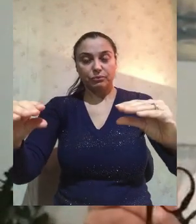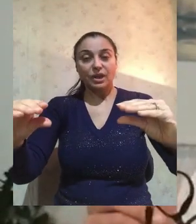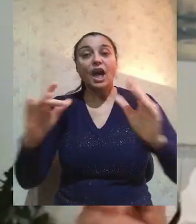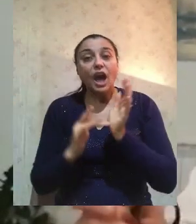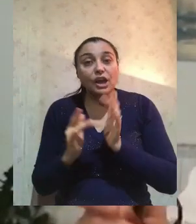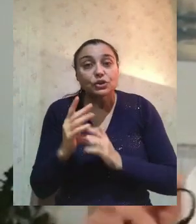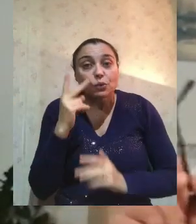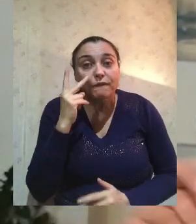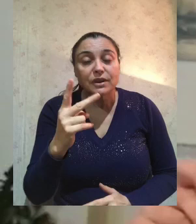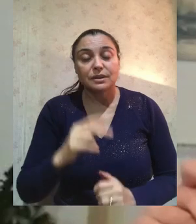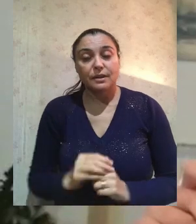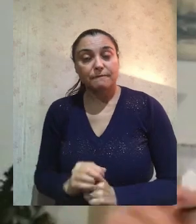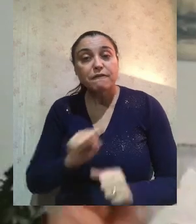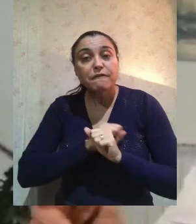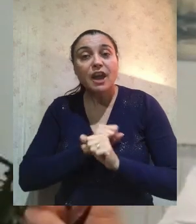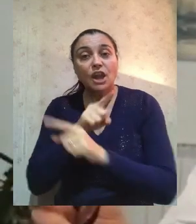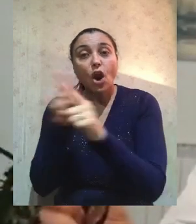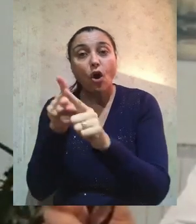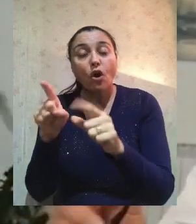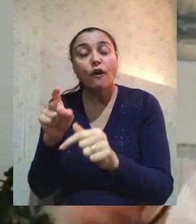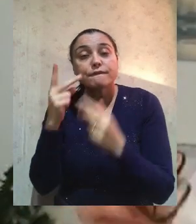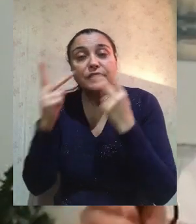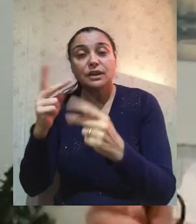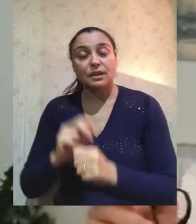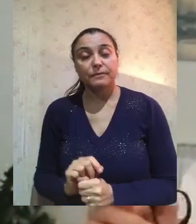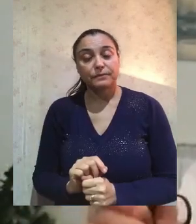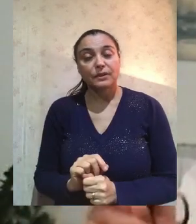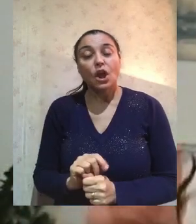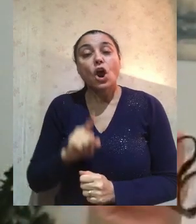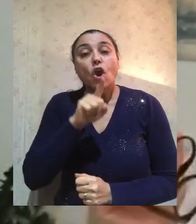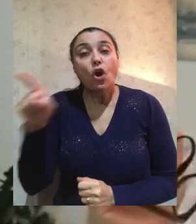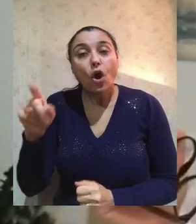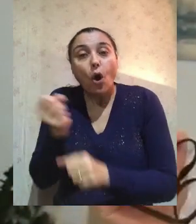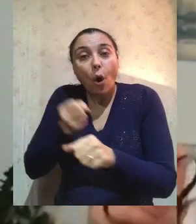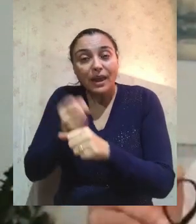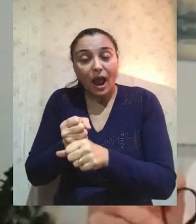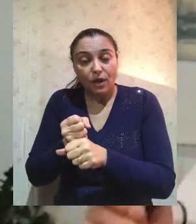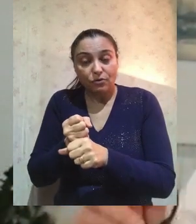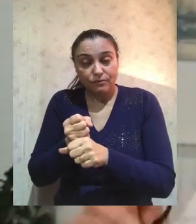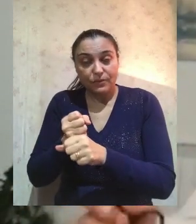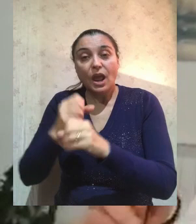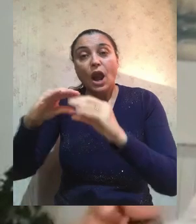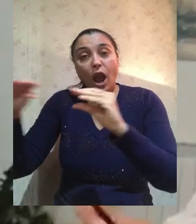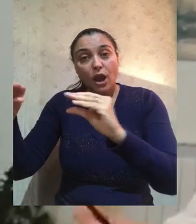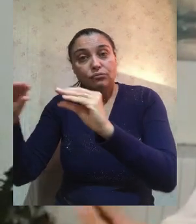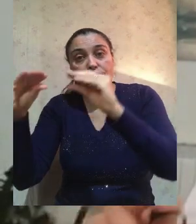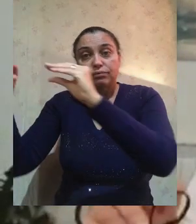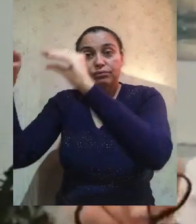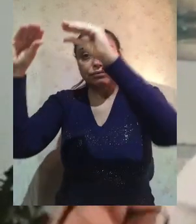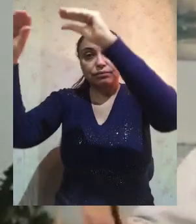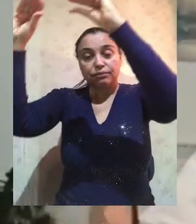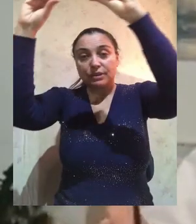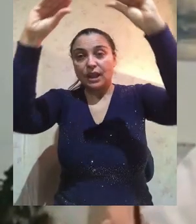a Gesù. Non gli importava nulla di tutto il resto, salirono sul tetto, scoperchiarono il tetto perché il loro obiettivo